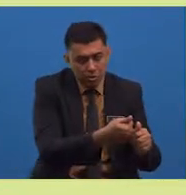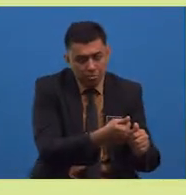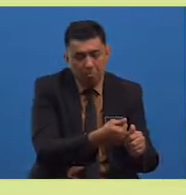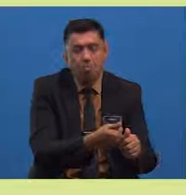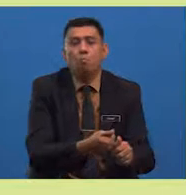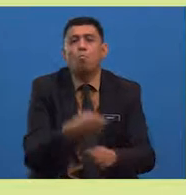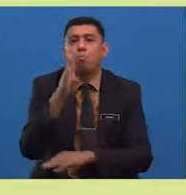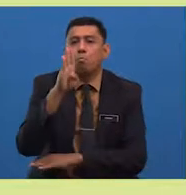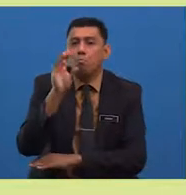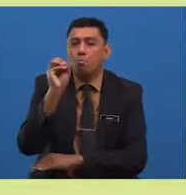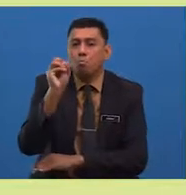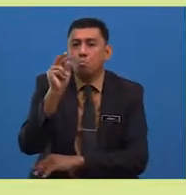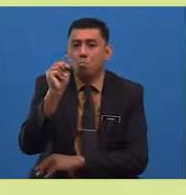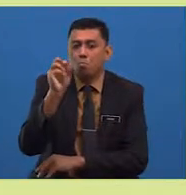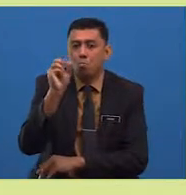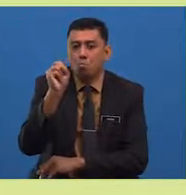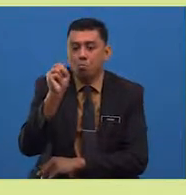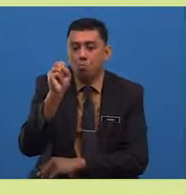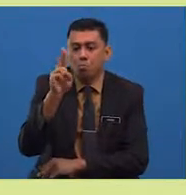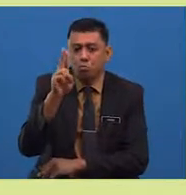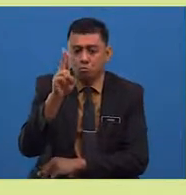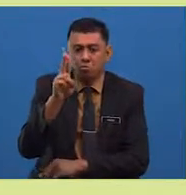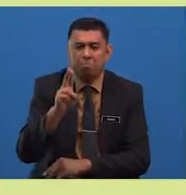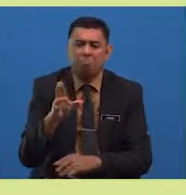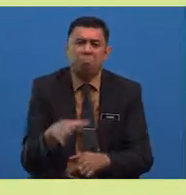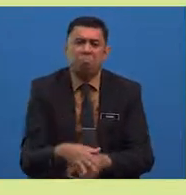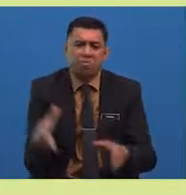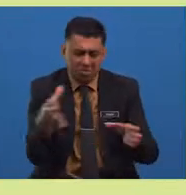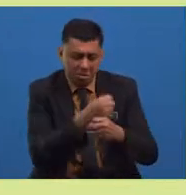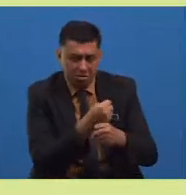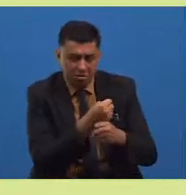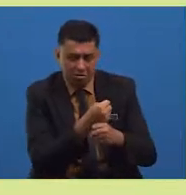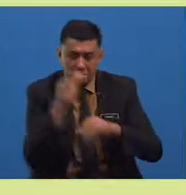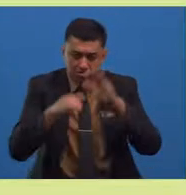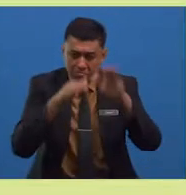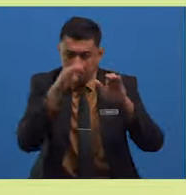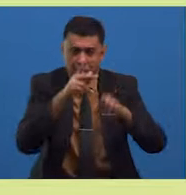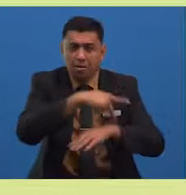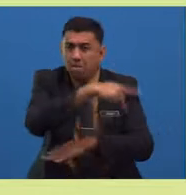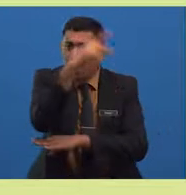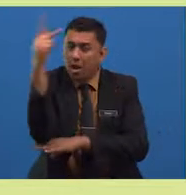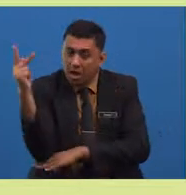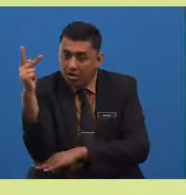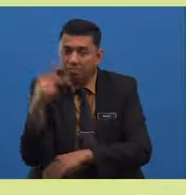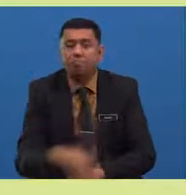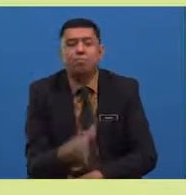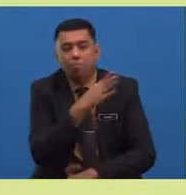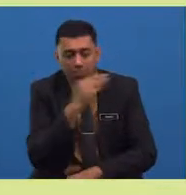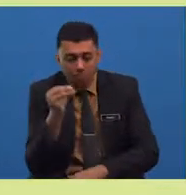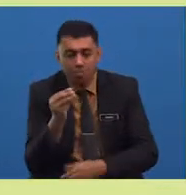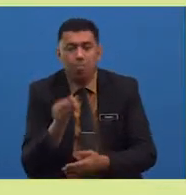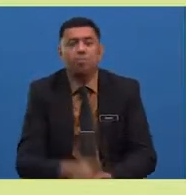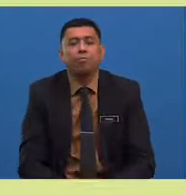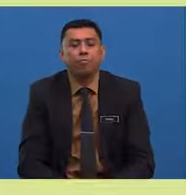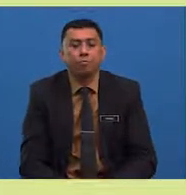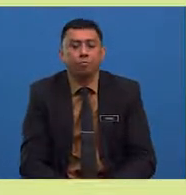Empunyanya padi telah menangkap si bongsu di tangga pelangi dan membanting